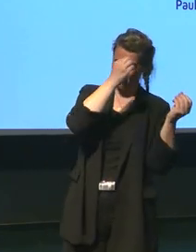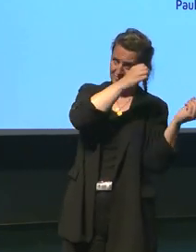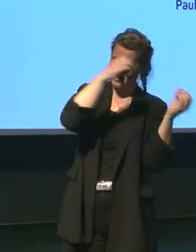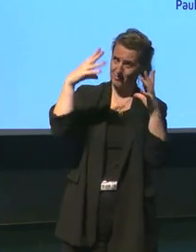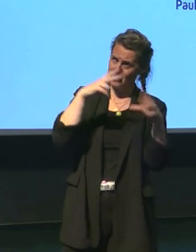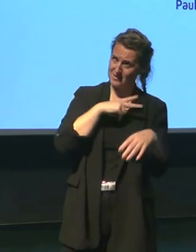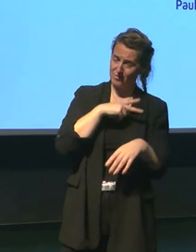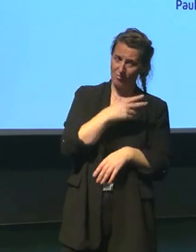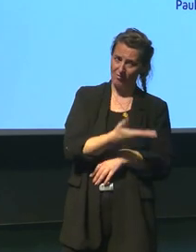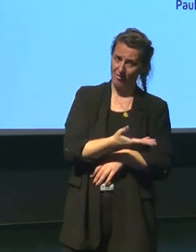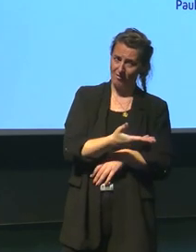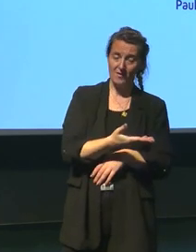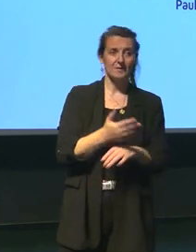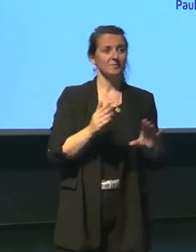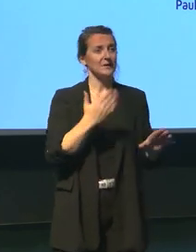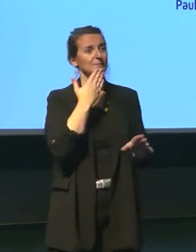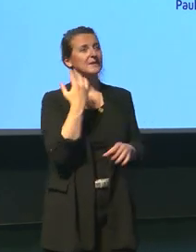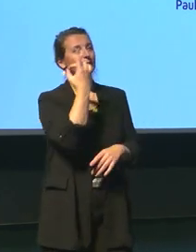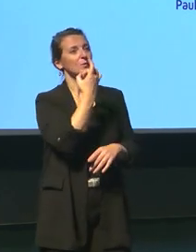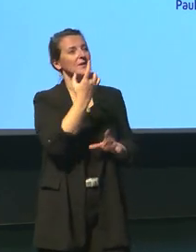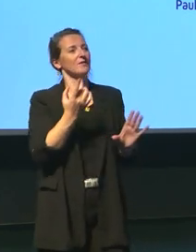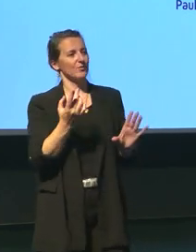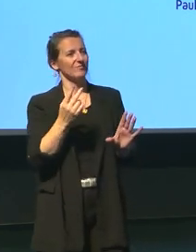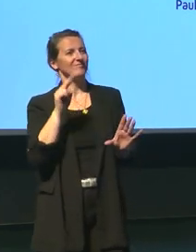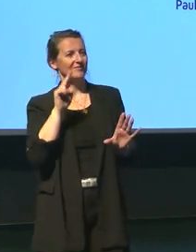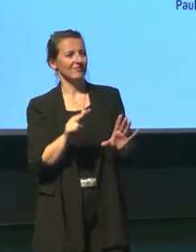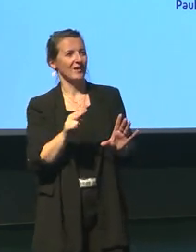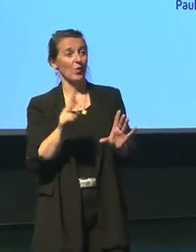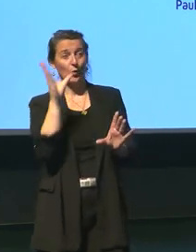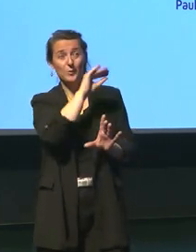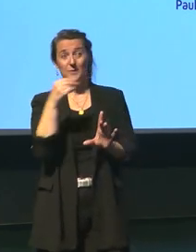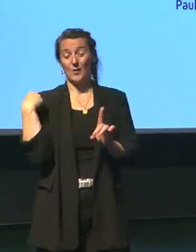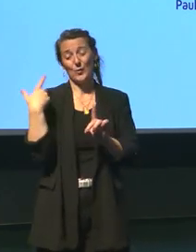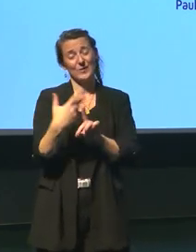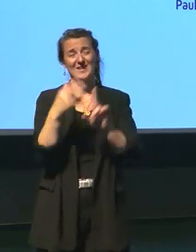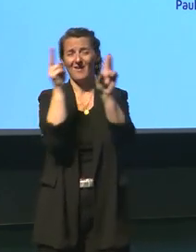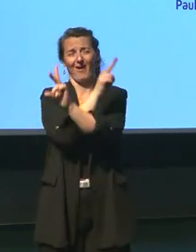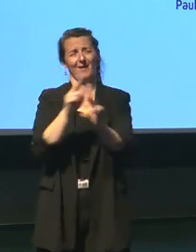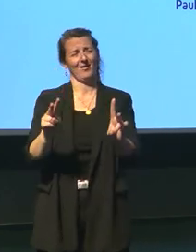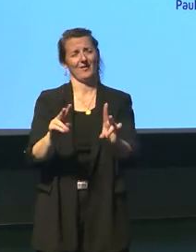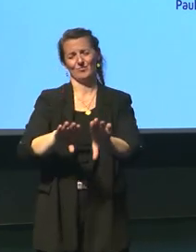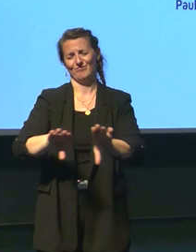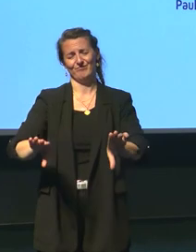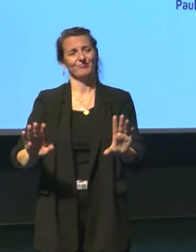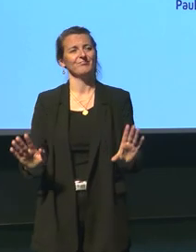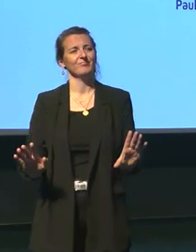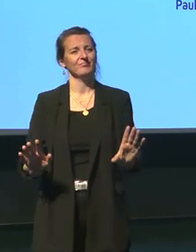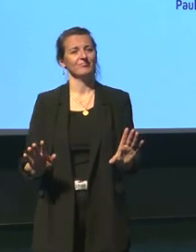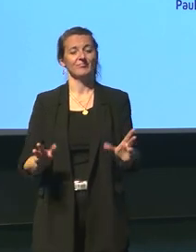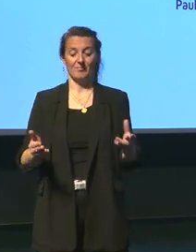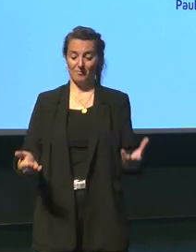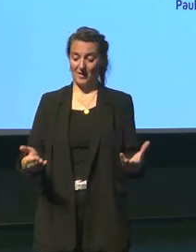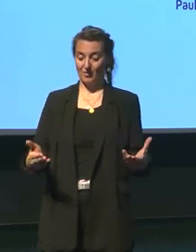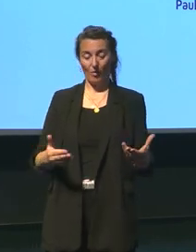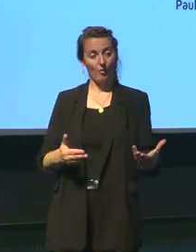merci pour la question alors en fait il faut se rappeler du contexte au 19e siècle on n pas du tout dans le même contexte donc on a une place beaucoup